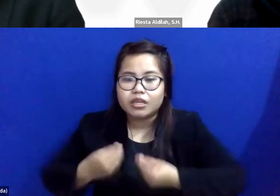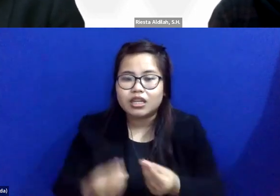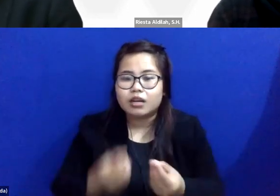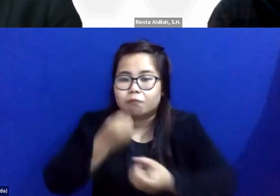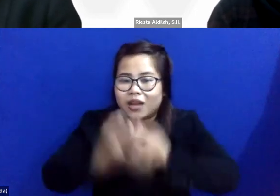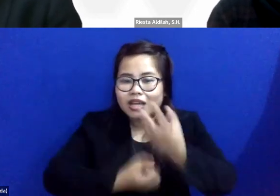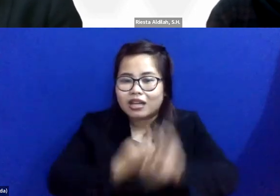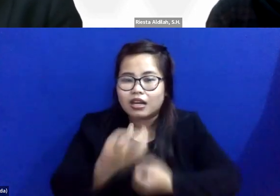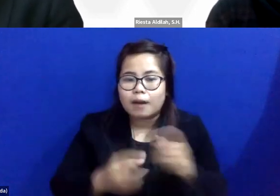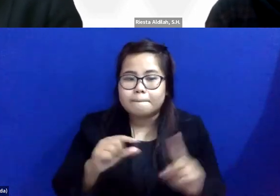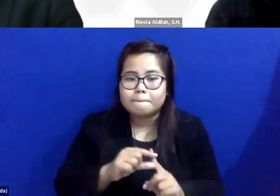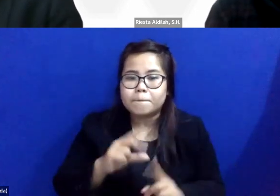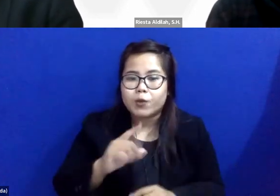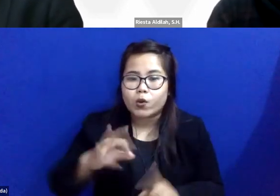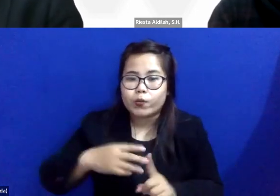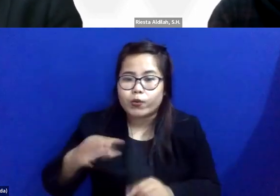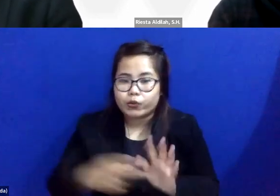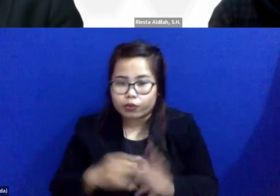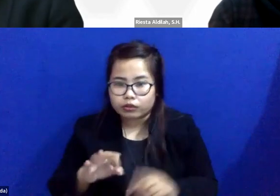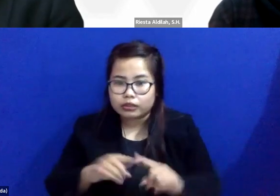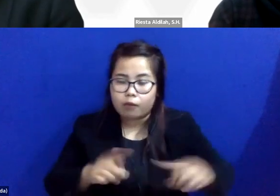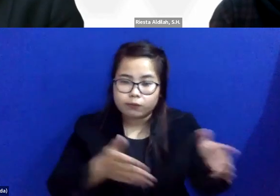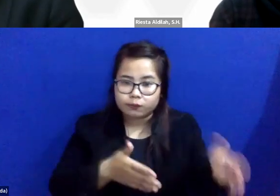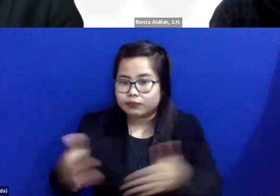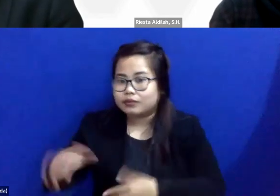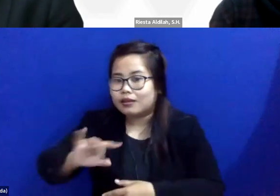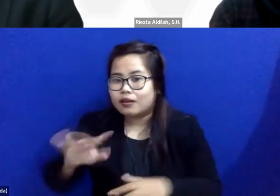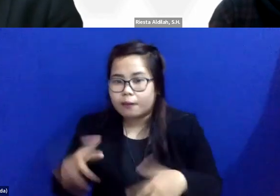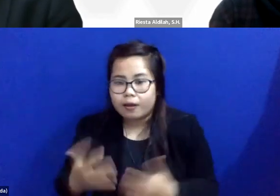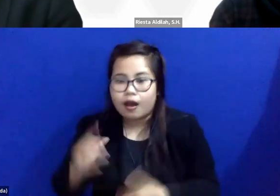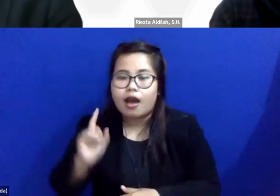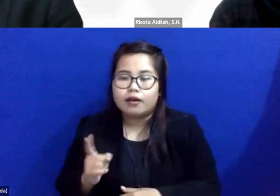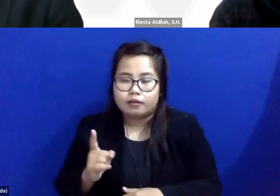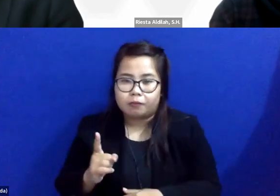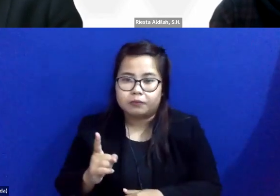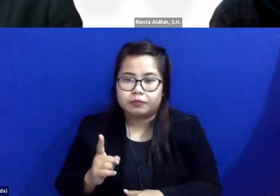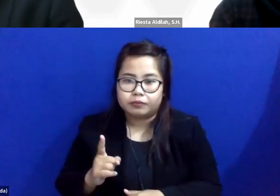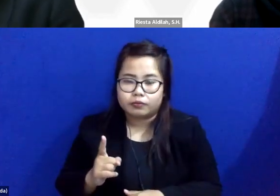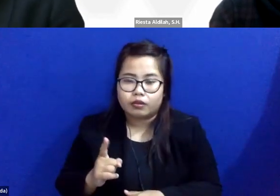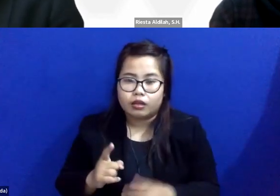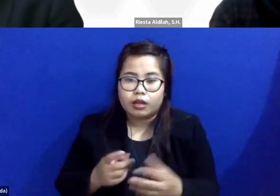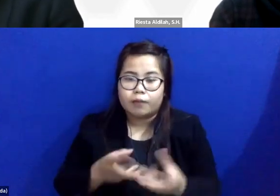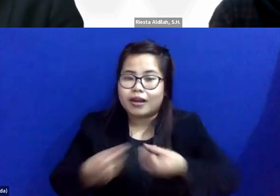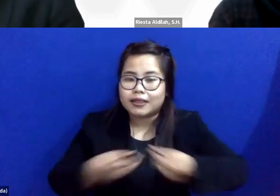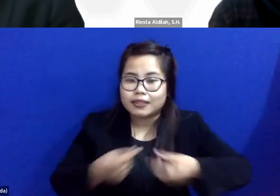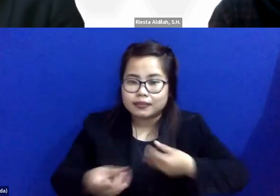pro bono, tapi di sisi lain ada hidden ininya adalah marketing.